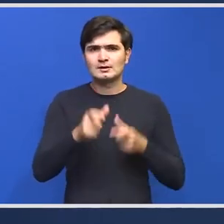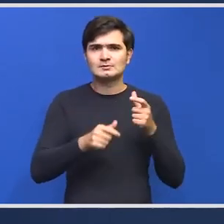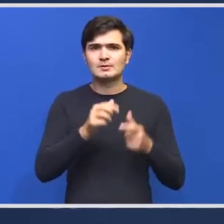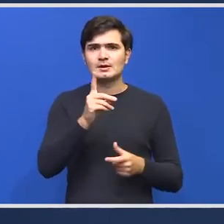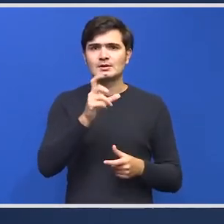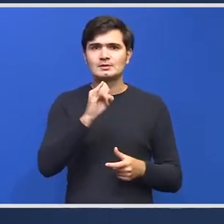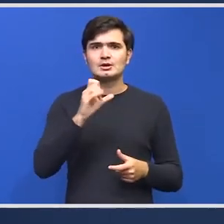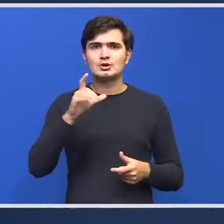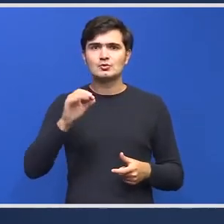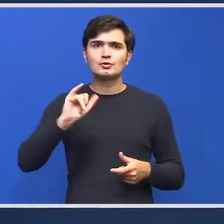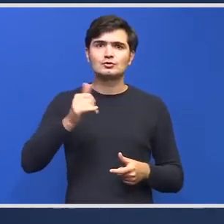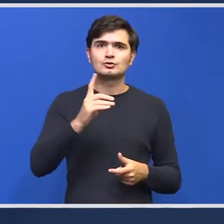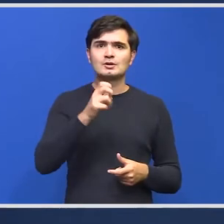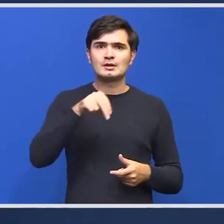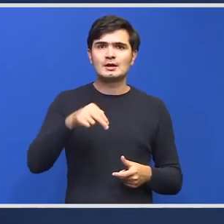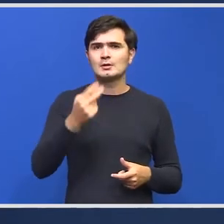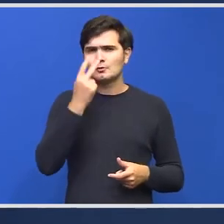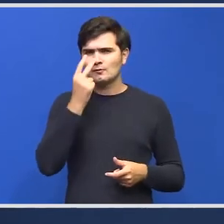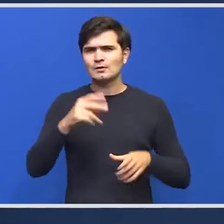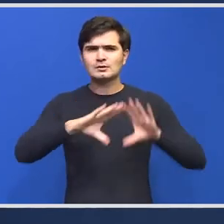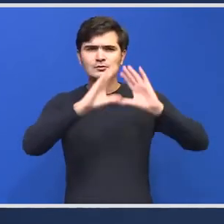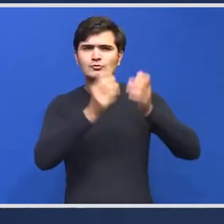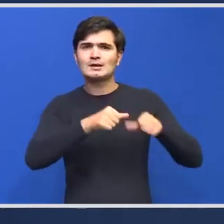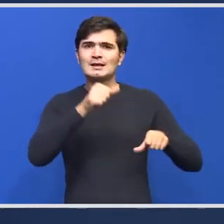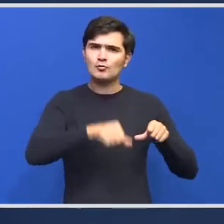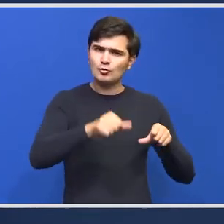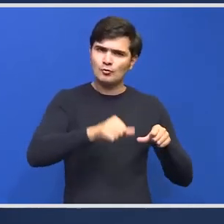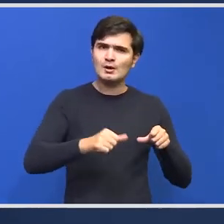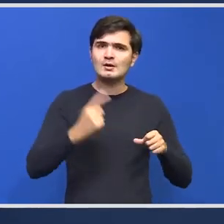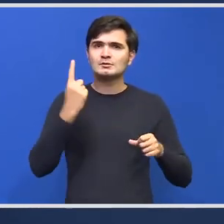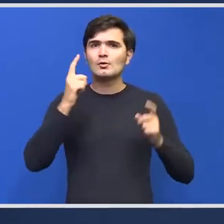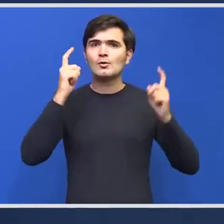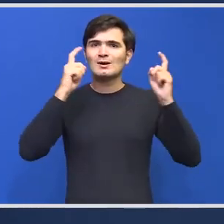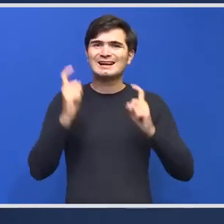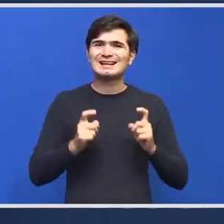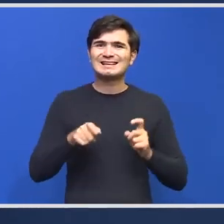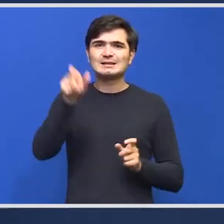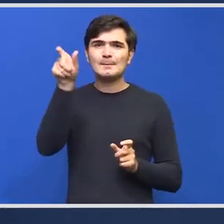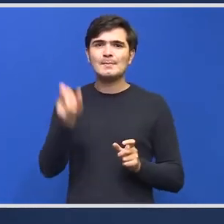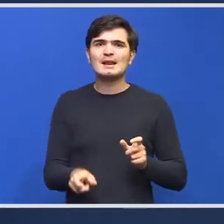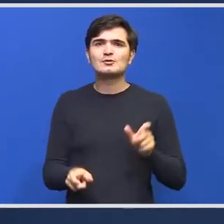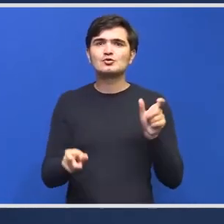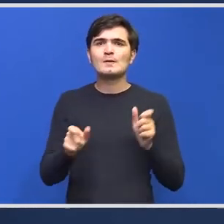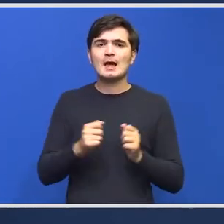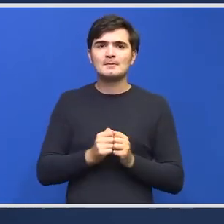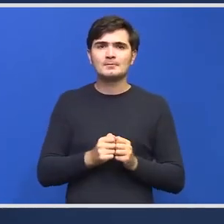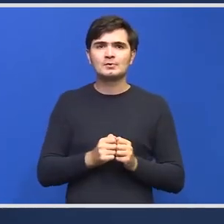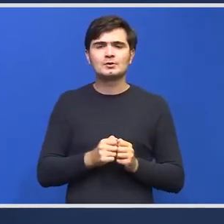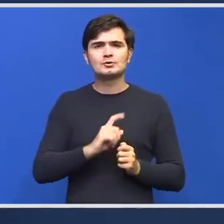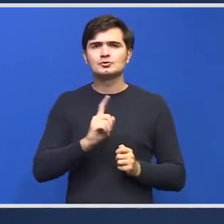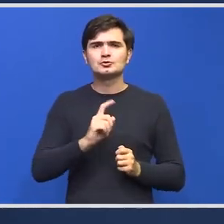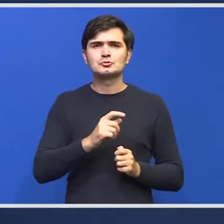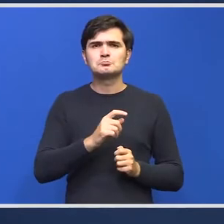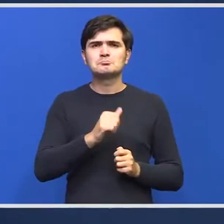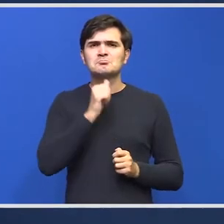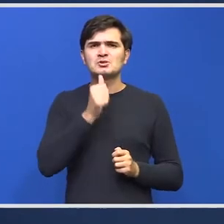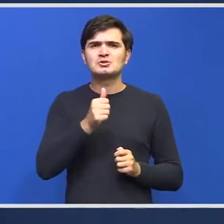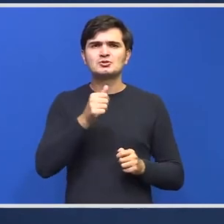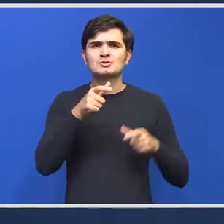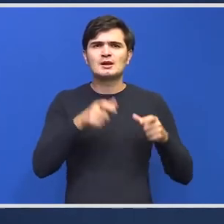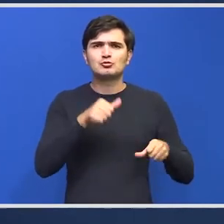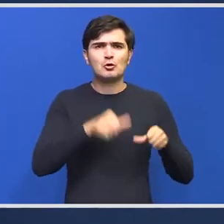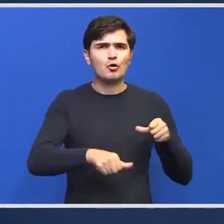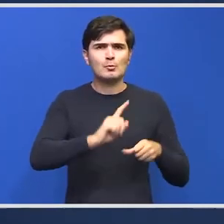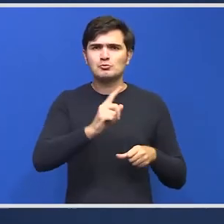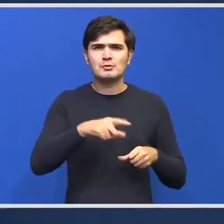și la DNA, am uit în economie, că este o criză de personal în mai multe sectoare, iar soluțiile, să știți că în niciun sector de economie nu sunt soluții pe teme în scurt.